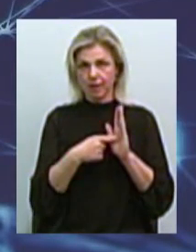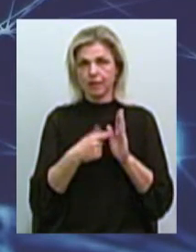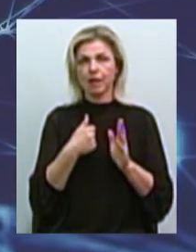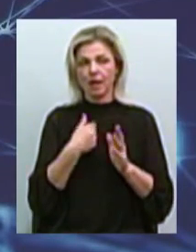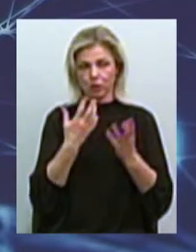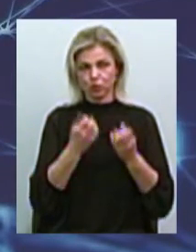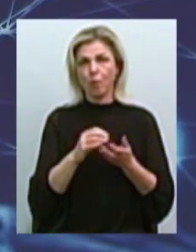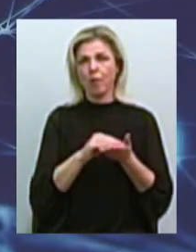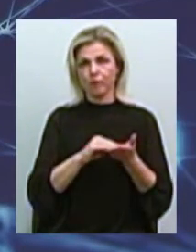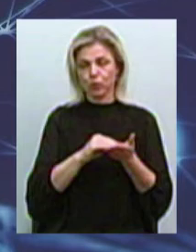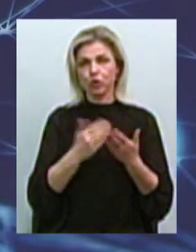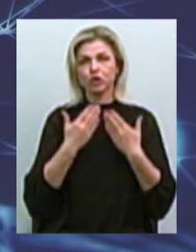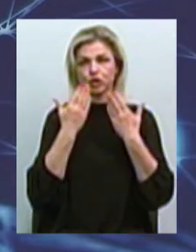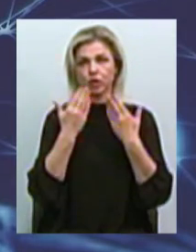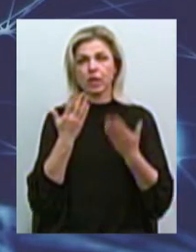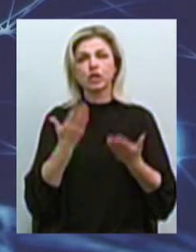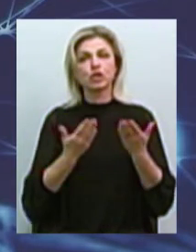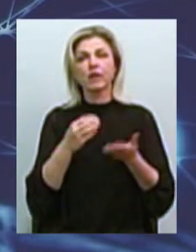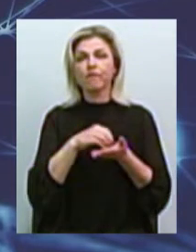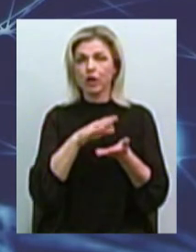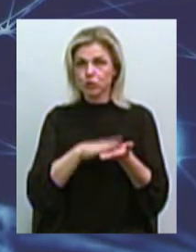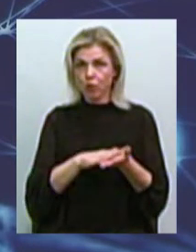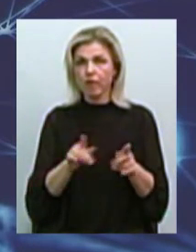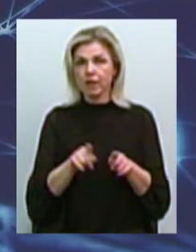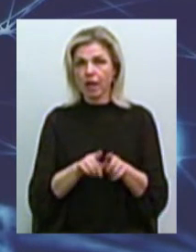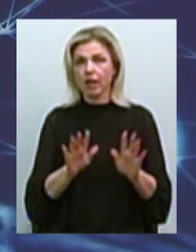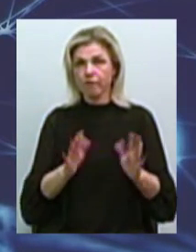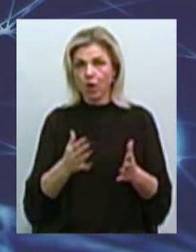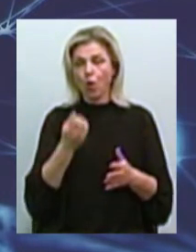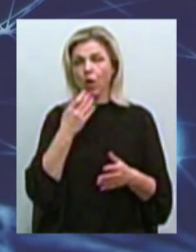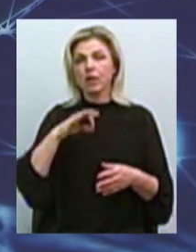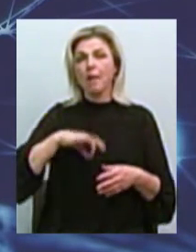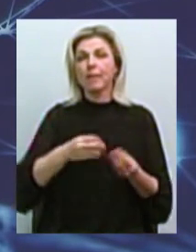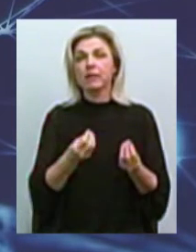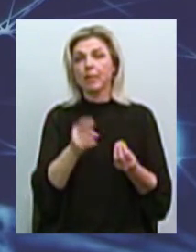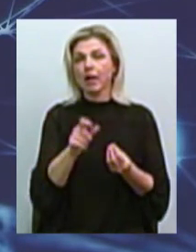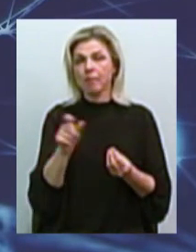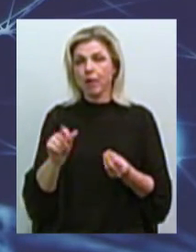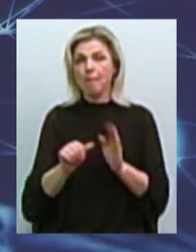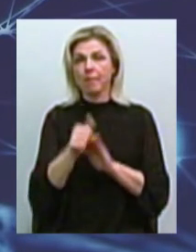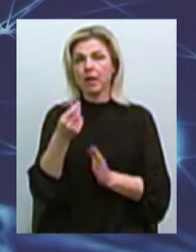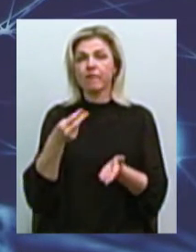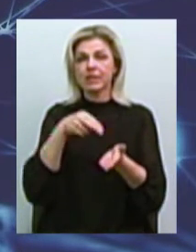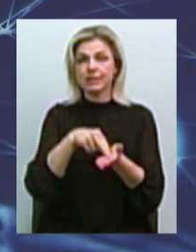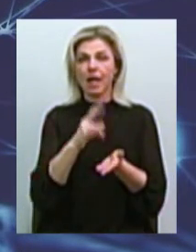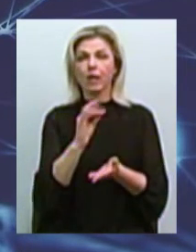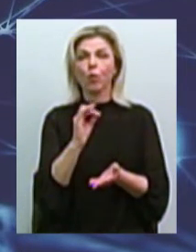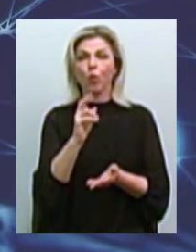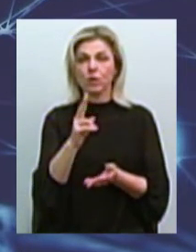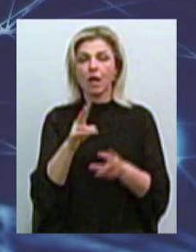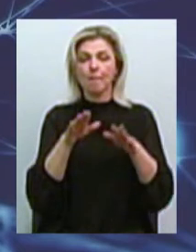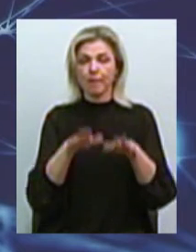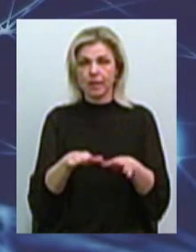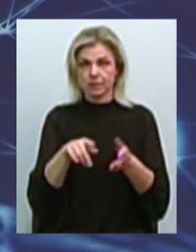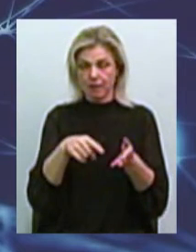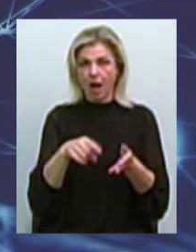вам зачитаю. ЧИ не зафіксовано таких випадків, коли підприемцы спочатку размещают тимчасові споруди на території міста,